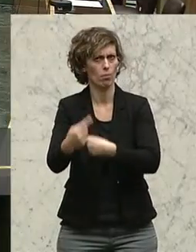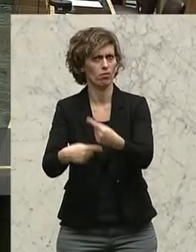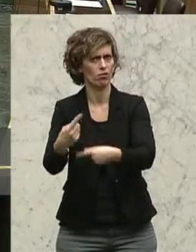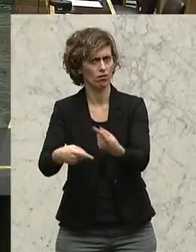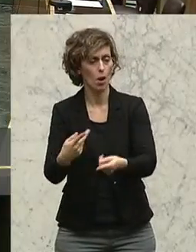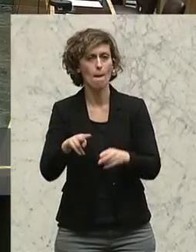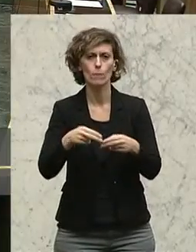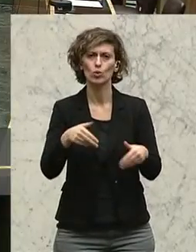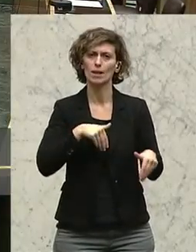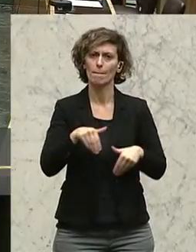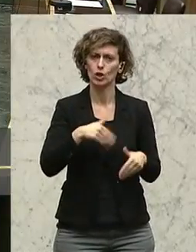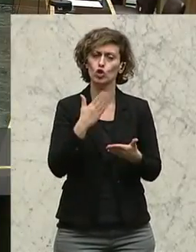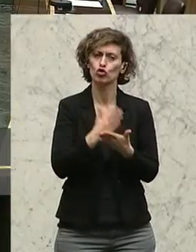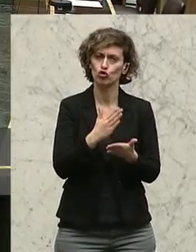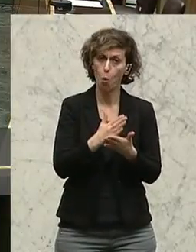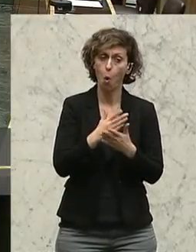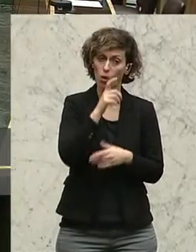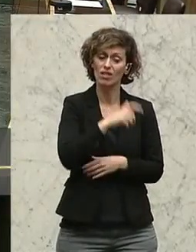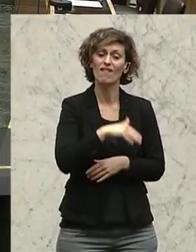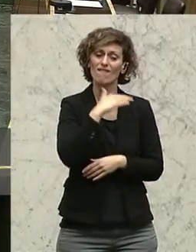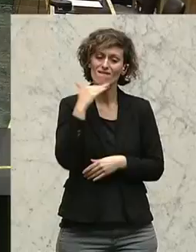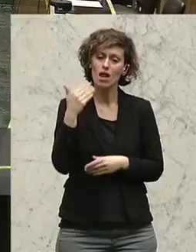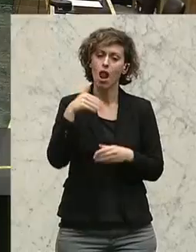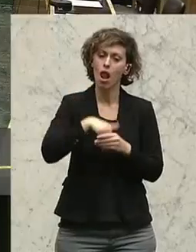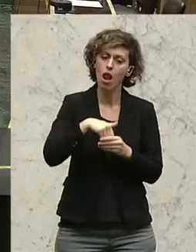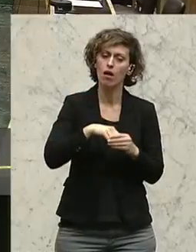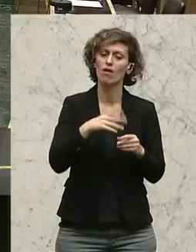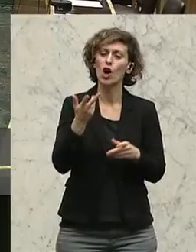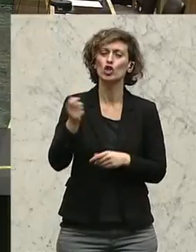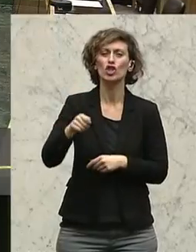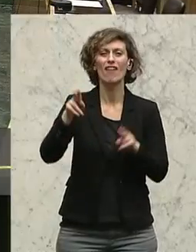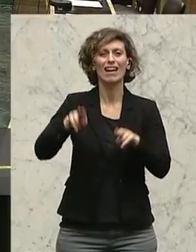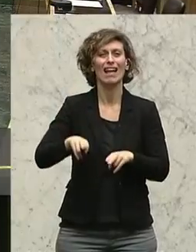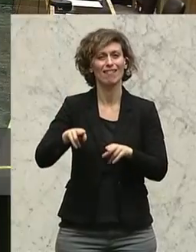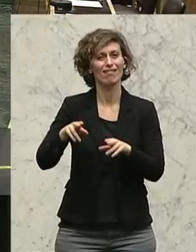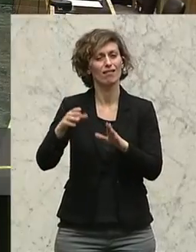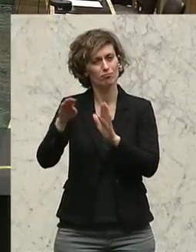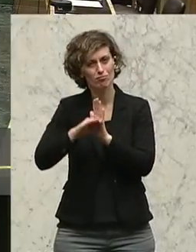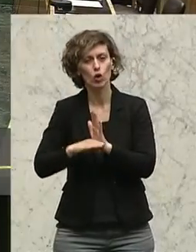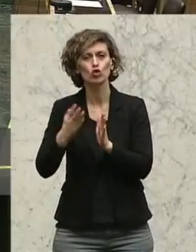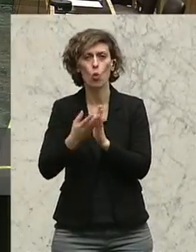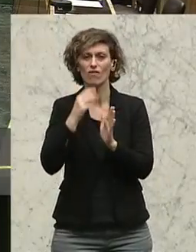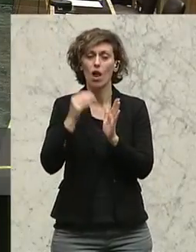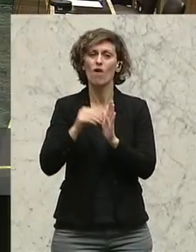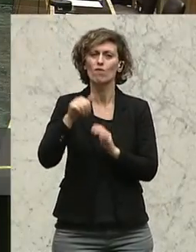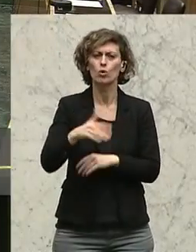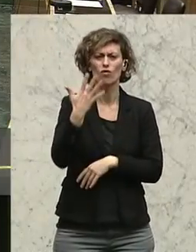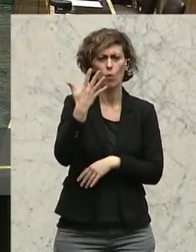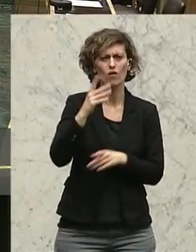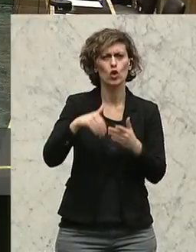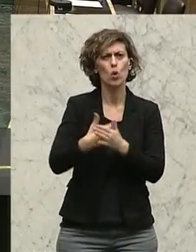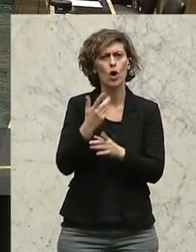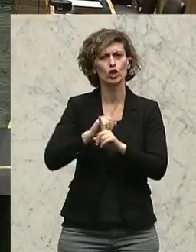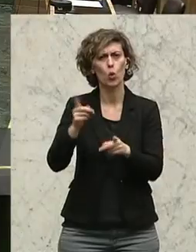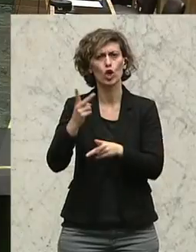Bundesminister hat schon viel hinsichtlich der strafrechtlichen Tatbestände unternommen und erst letztendlich wurden fünf neue Sonderstaatsanwälte